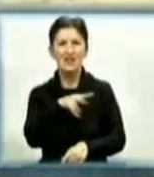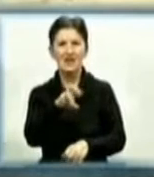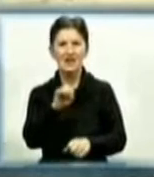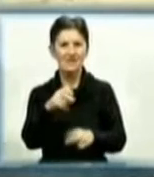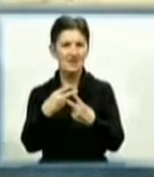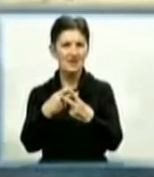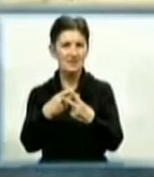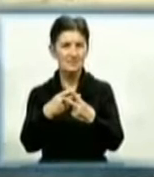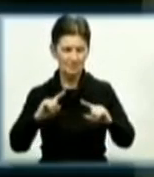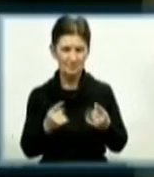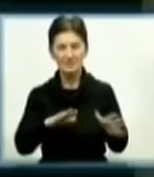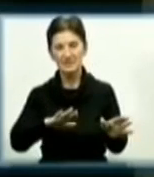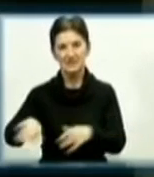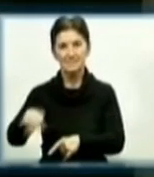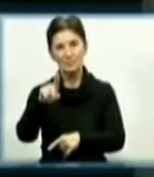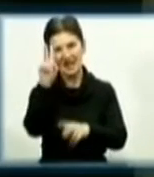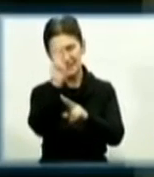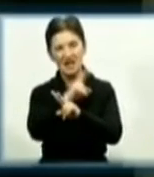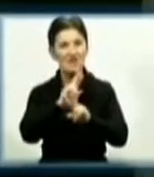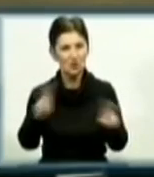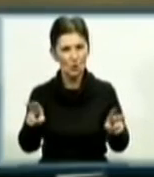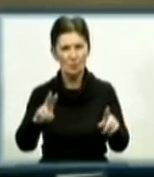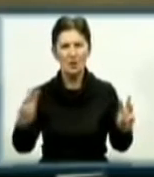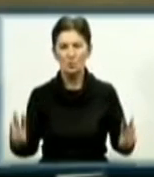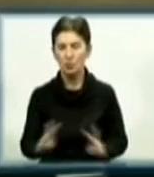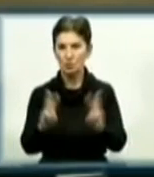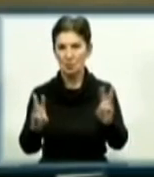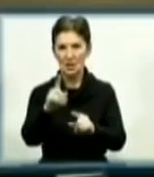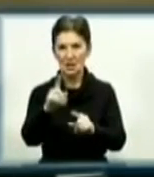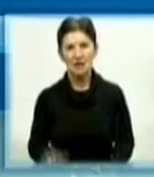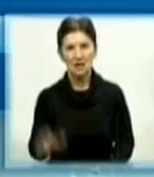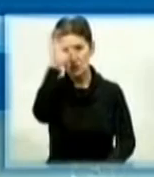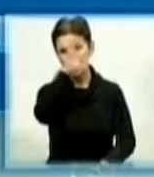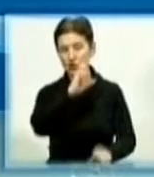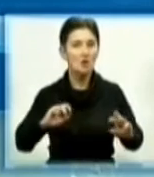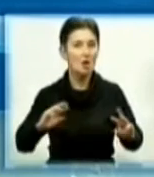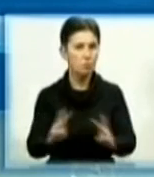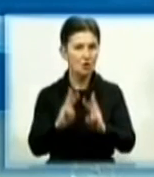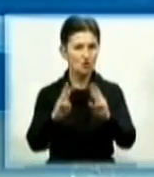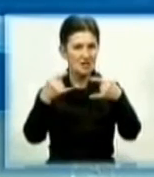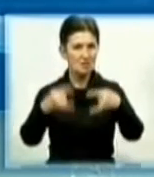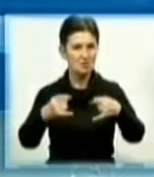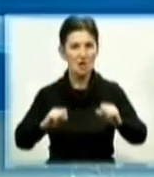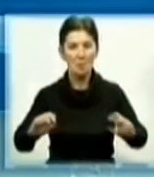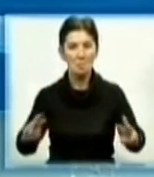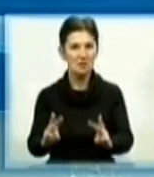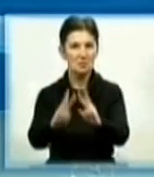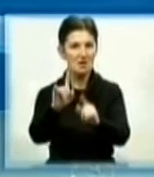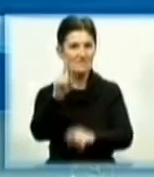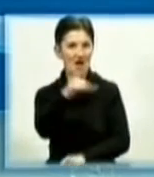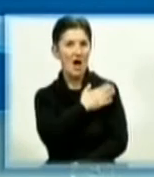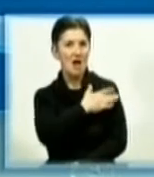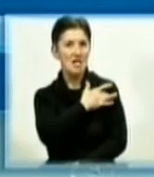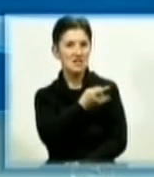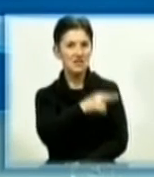Гарячі новини. В Олександрії вночі невідомі підпалили офіс місцевої телекомпанії. Телерадіокомпанію підпалили невідомі в Олександрії.